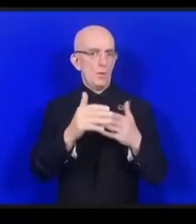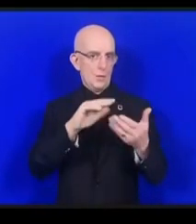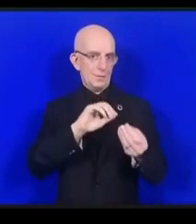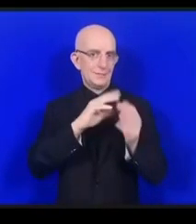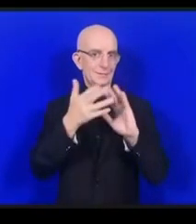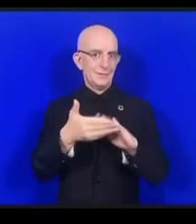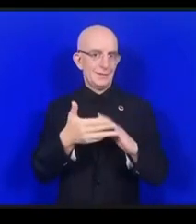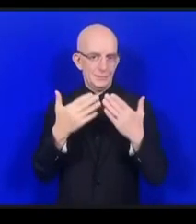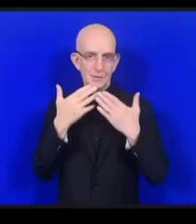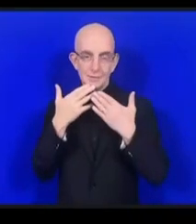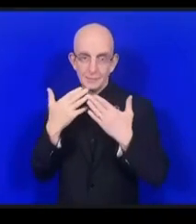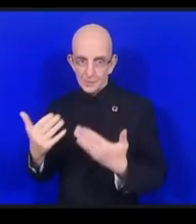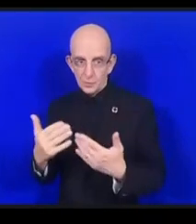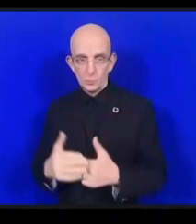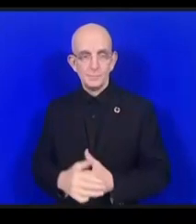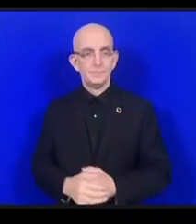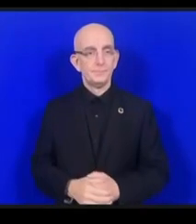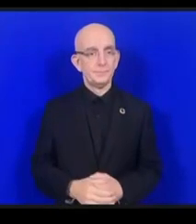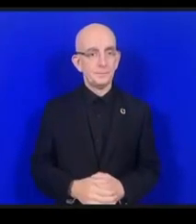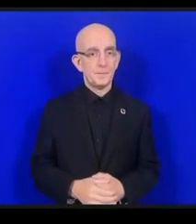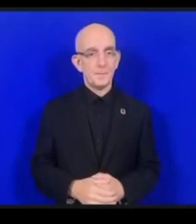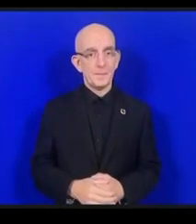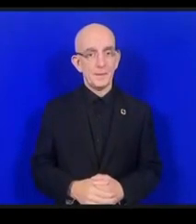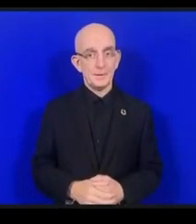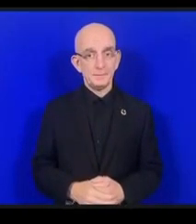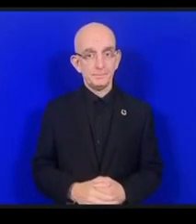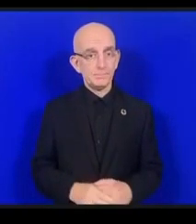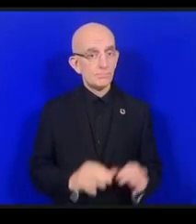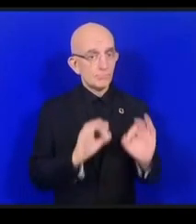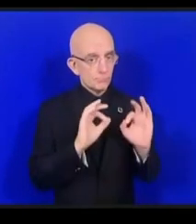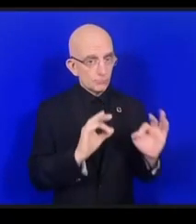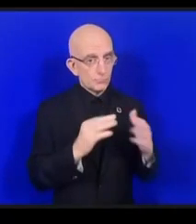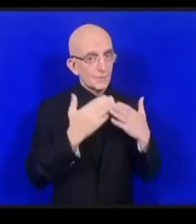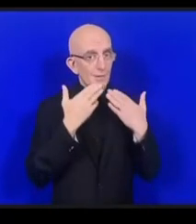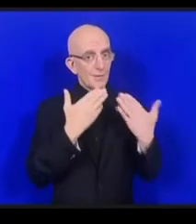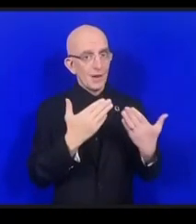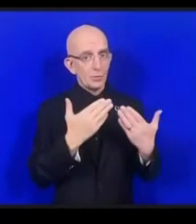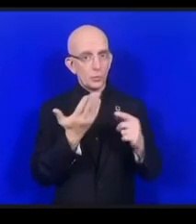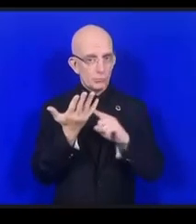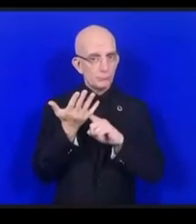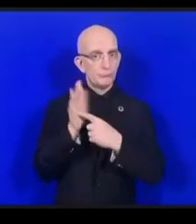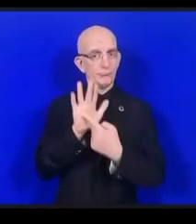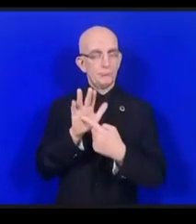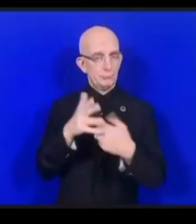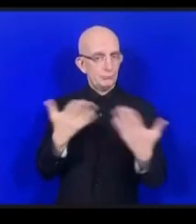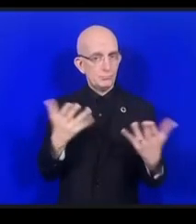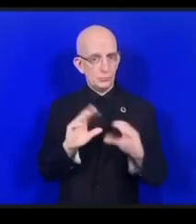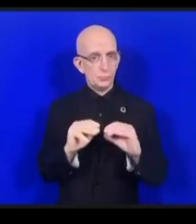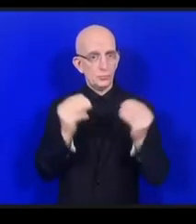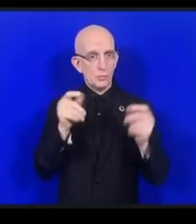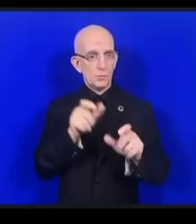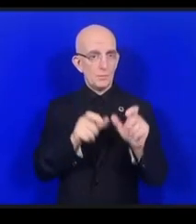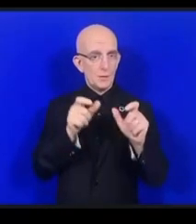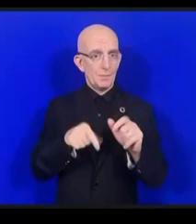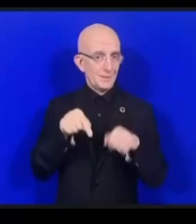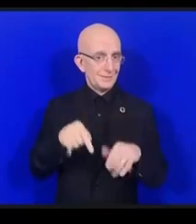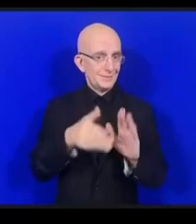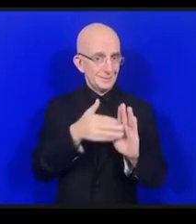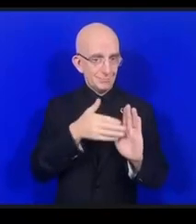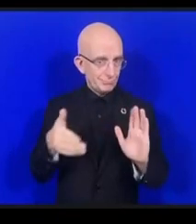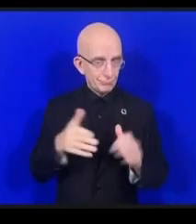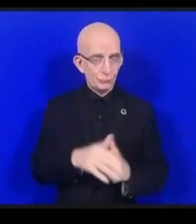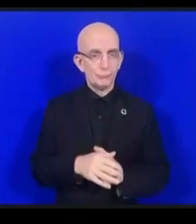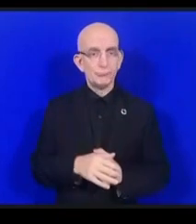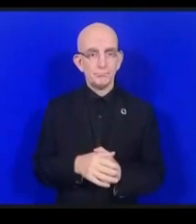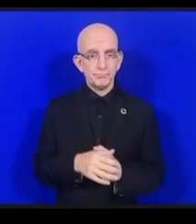commun merci beaucoup pour cette intervention et de nous permettre d'entendre la voix des